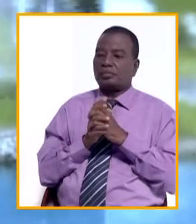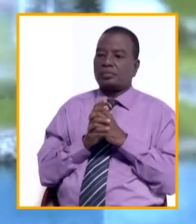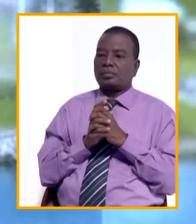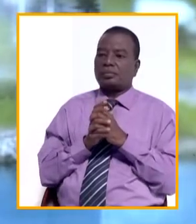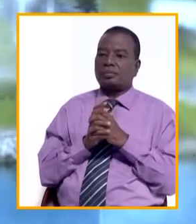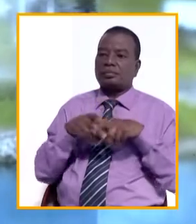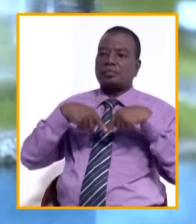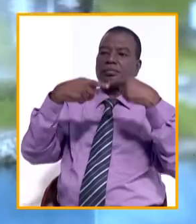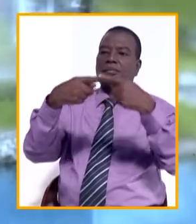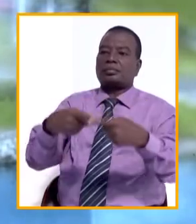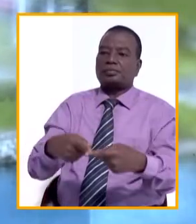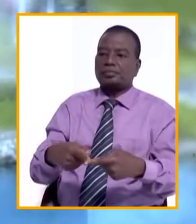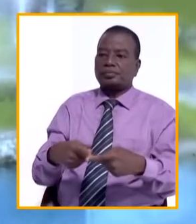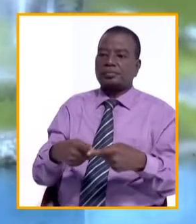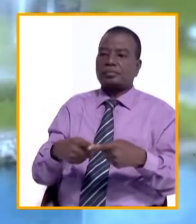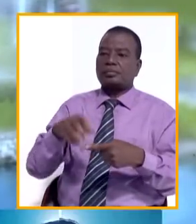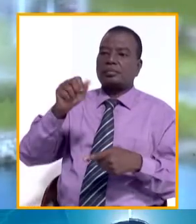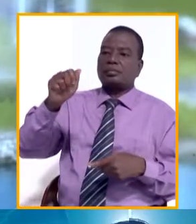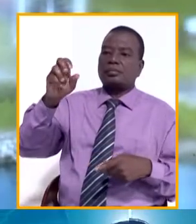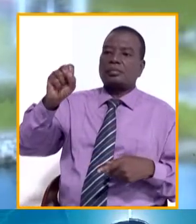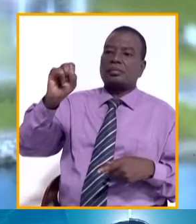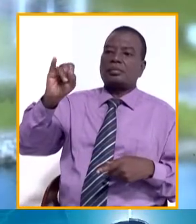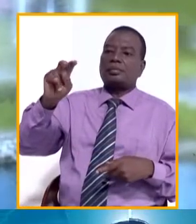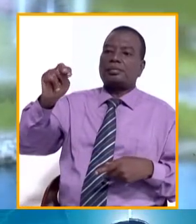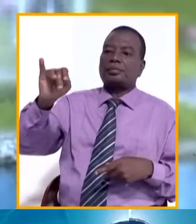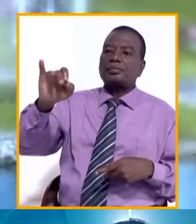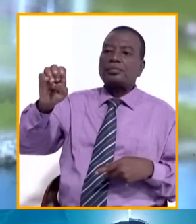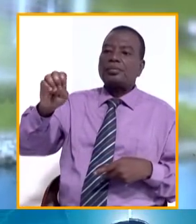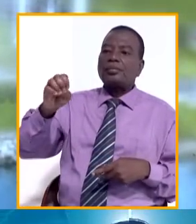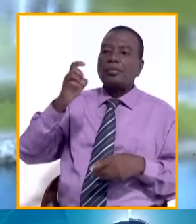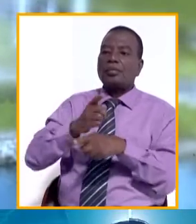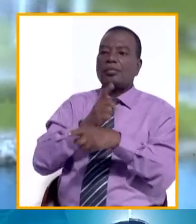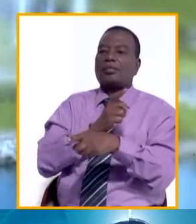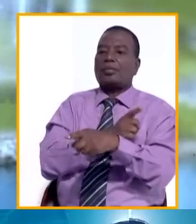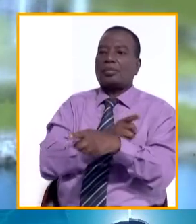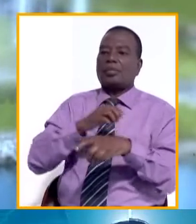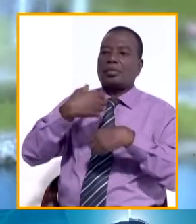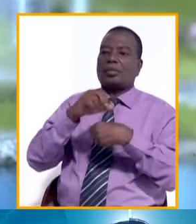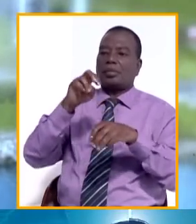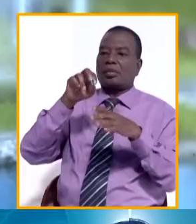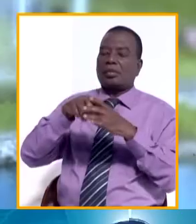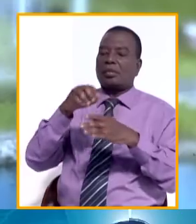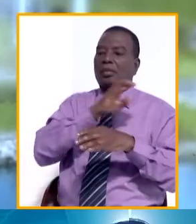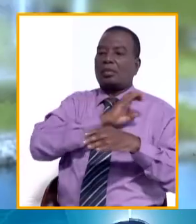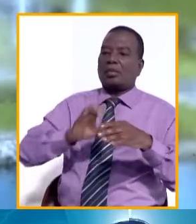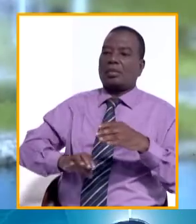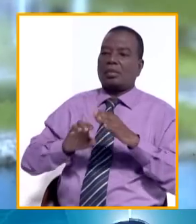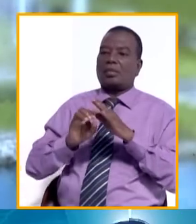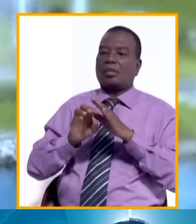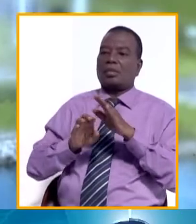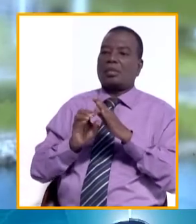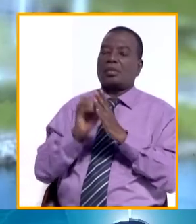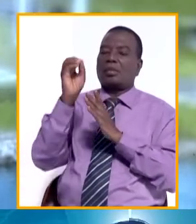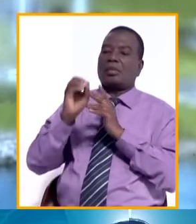La direction à présent à Cinémafia, où l'heure est au bilan en termes d'actions de développement initiées depuis la création de la Commune. En octobre 2018,